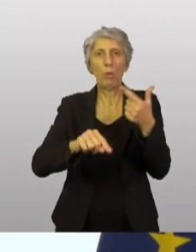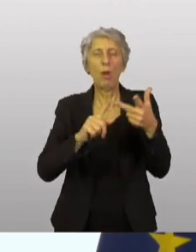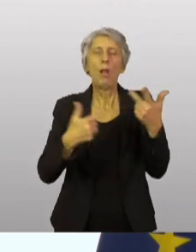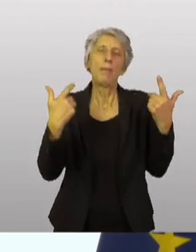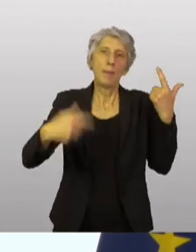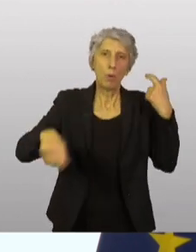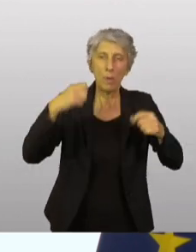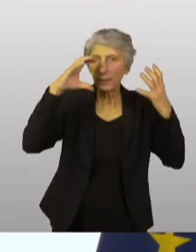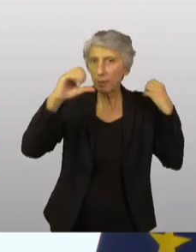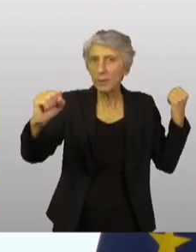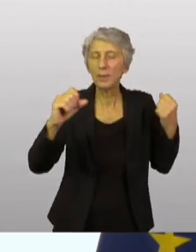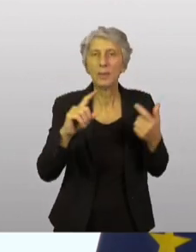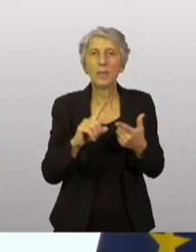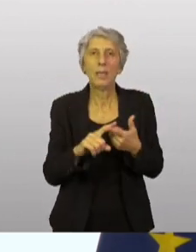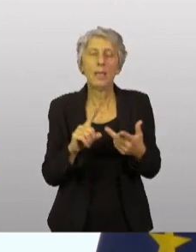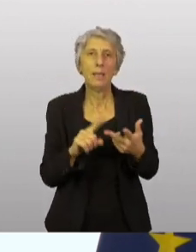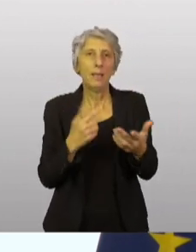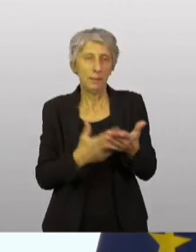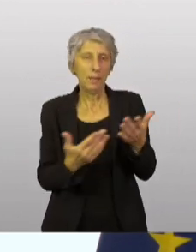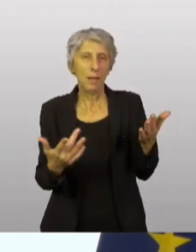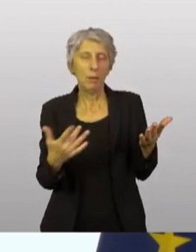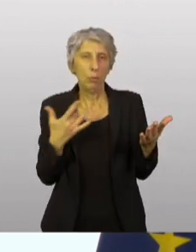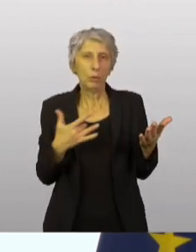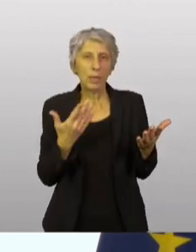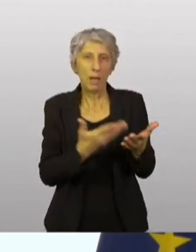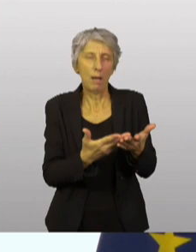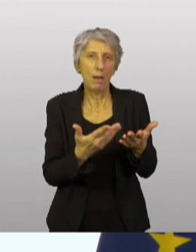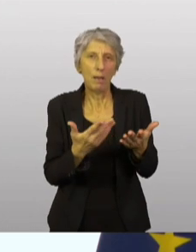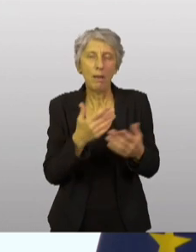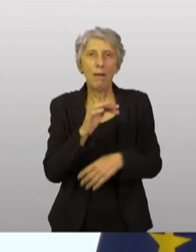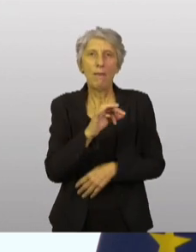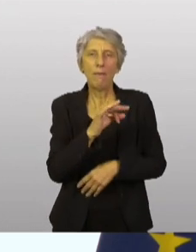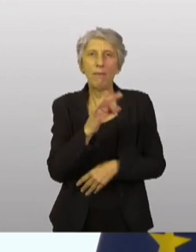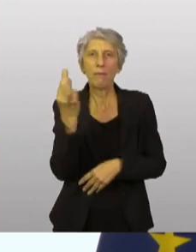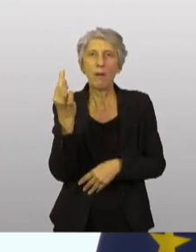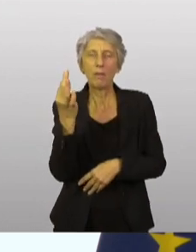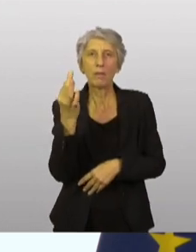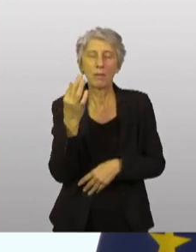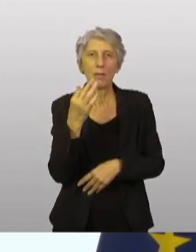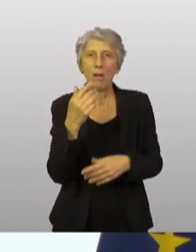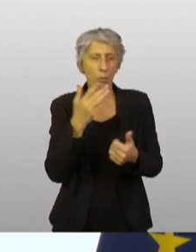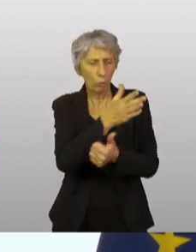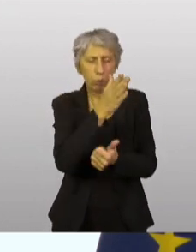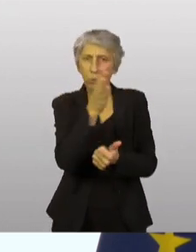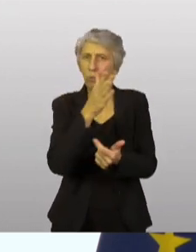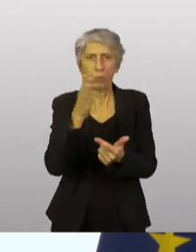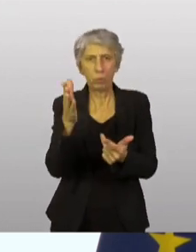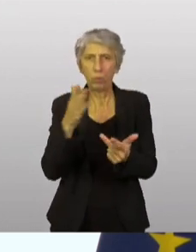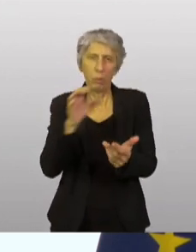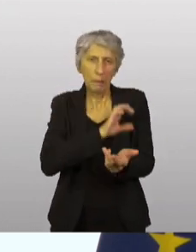diplomatie qui est utilisée beaucoup. La France utilise tous les ventailles